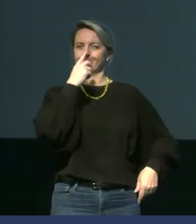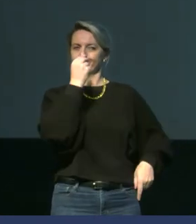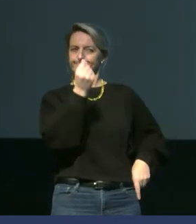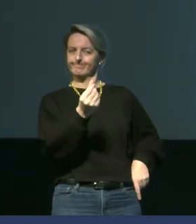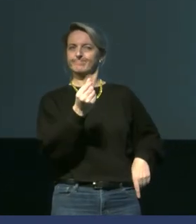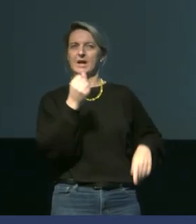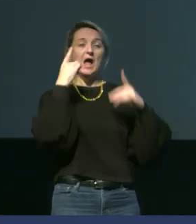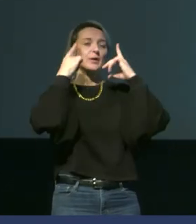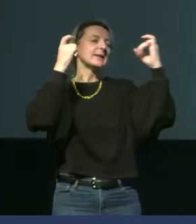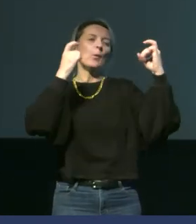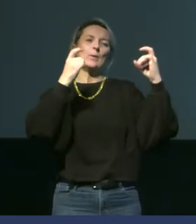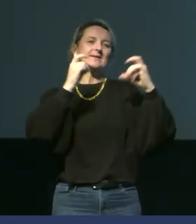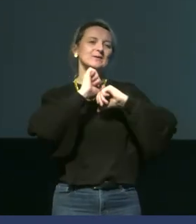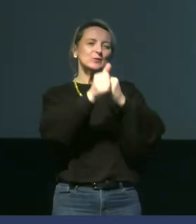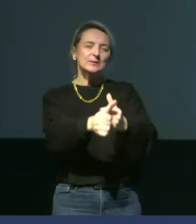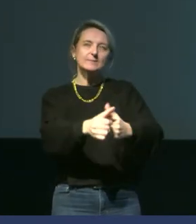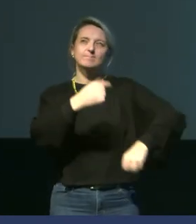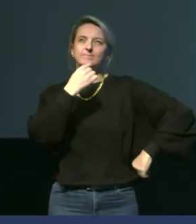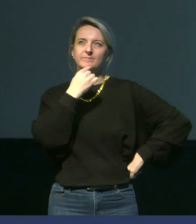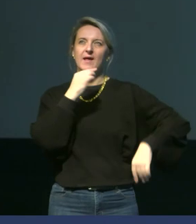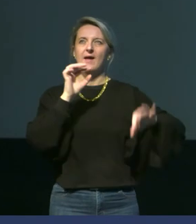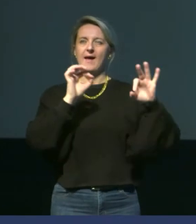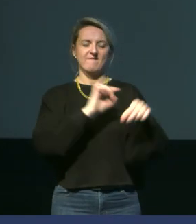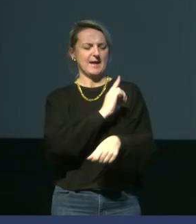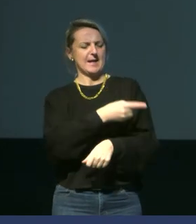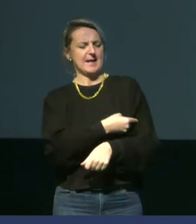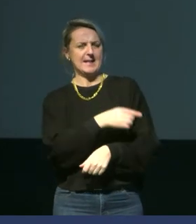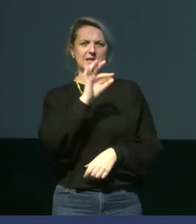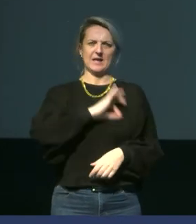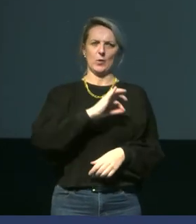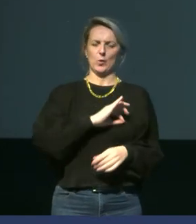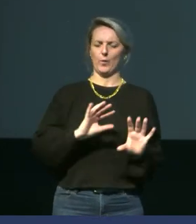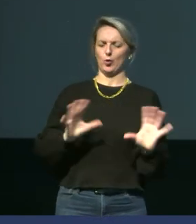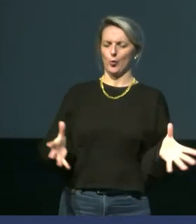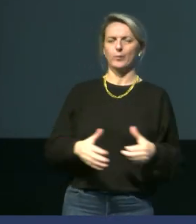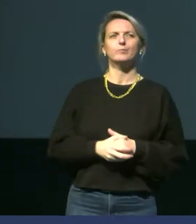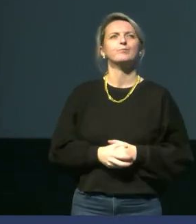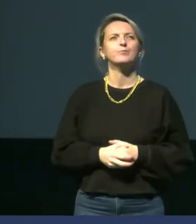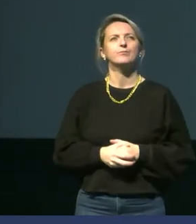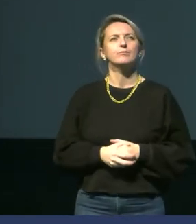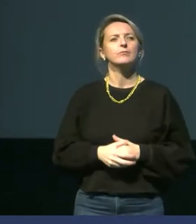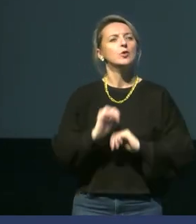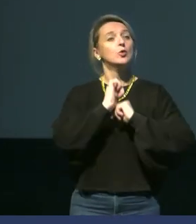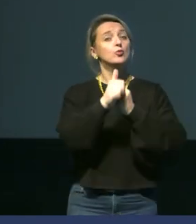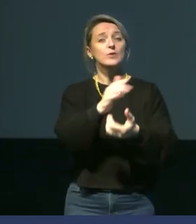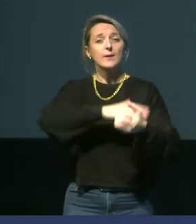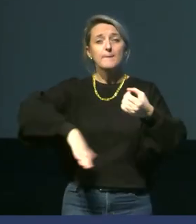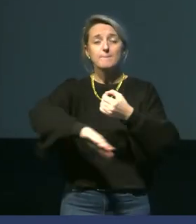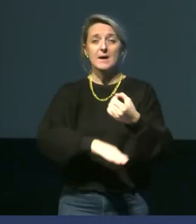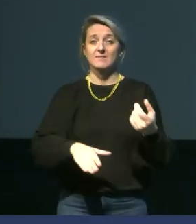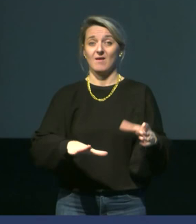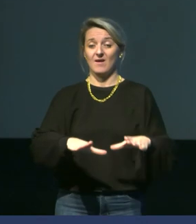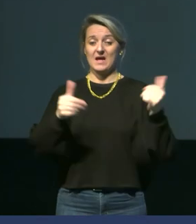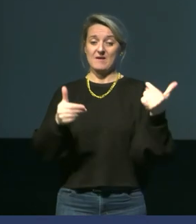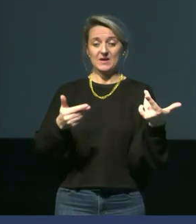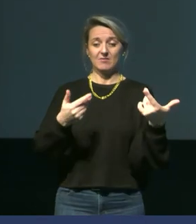théorique, bien basée sur l'économie d'énergie. C'est-à-dire que selon le principe de ne trop gaspiller d